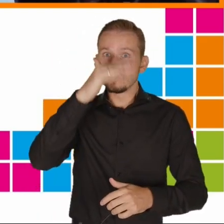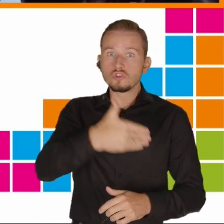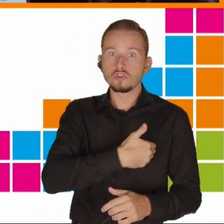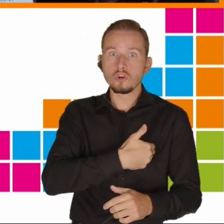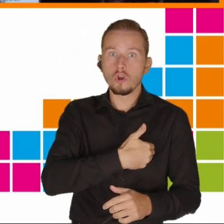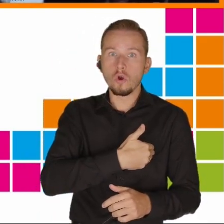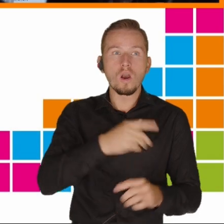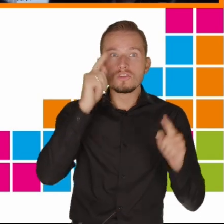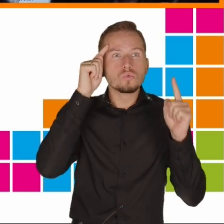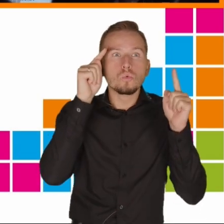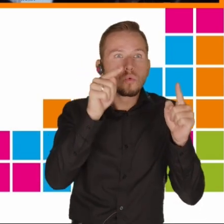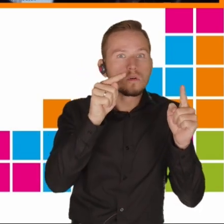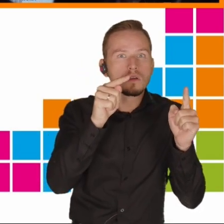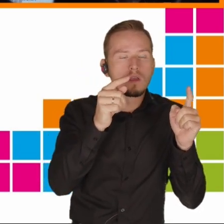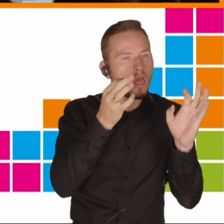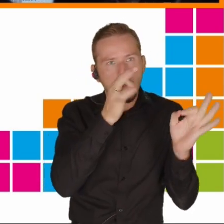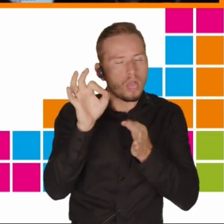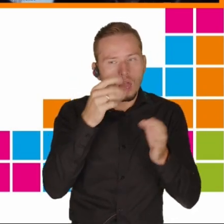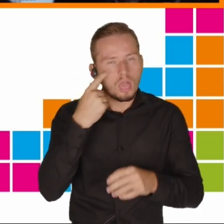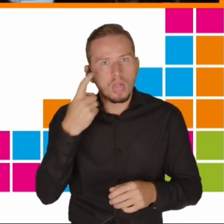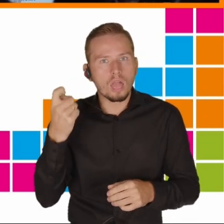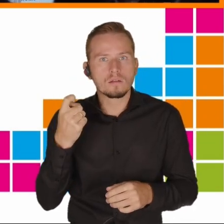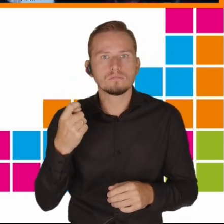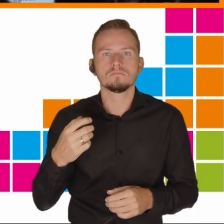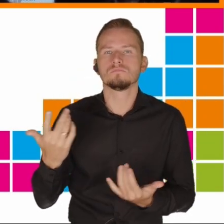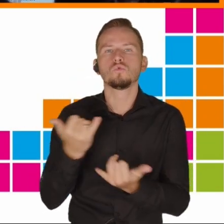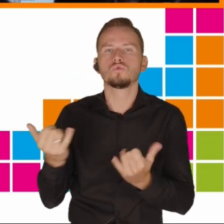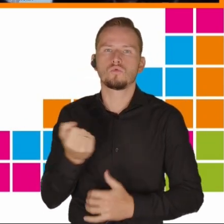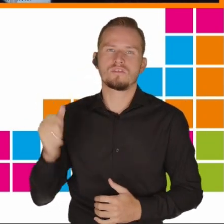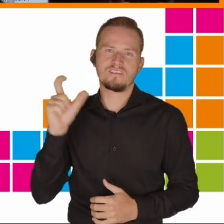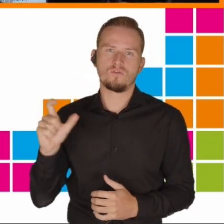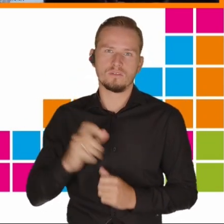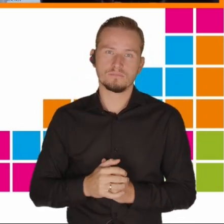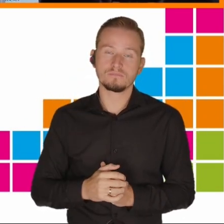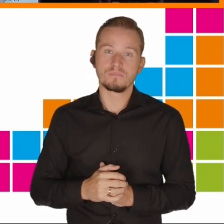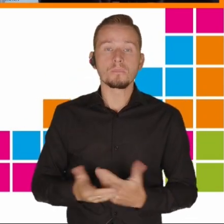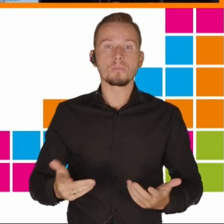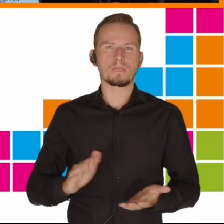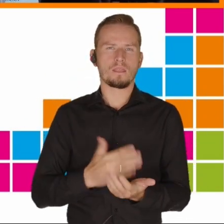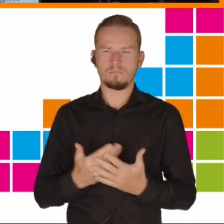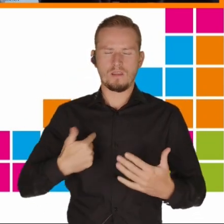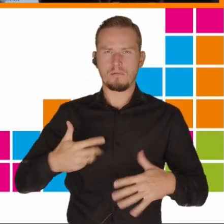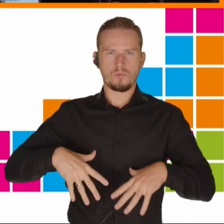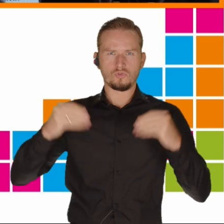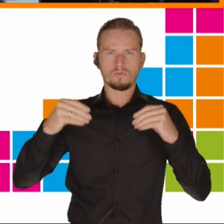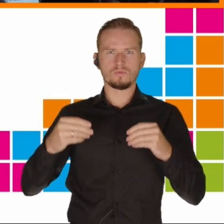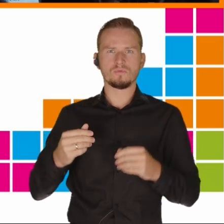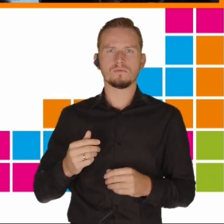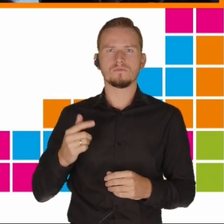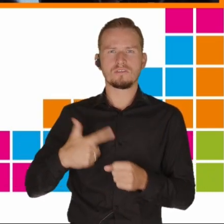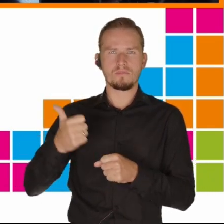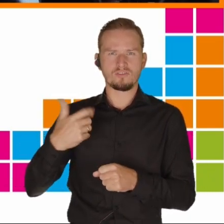urządzenia cyfrowe. Także myślę, że kiedy ja dorastałam w latach 90. i na początku XXI wieka,